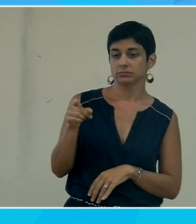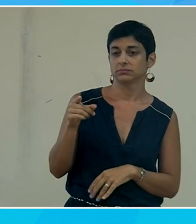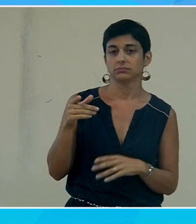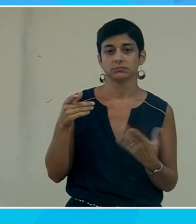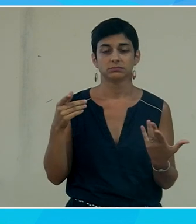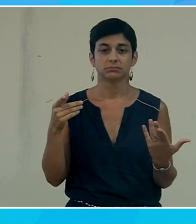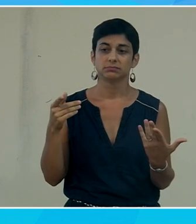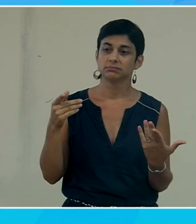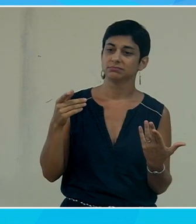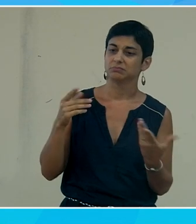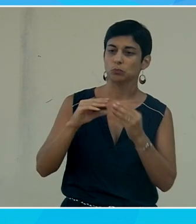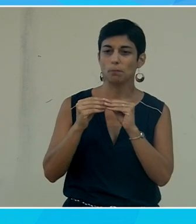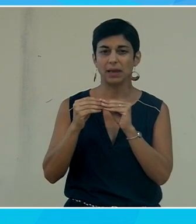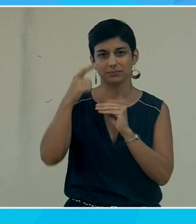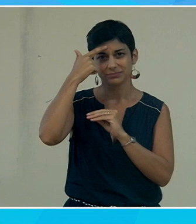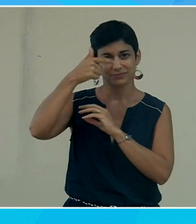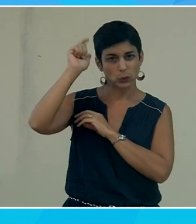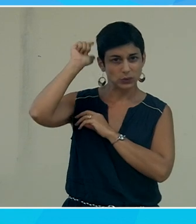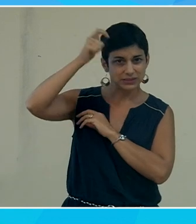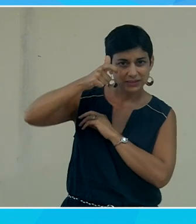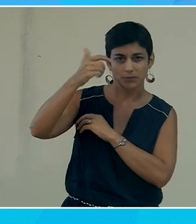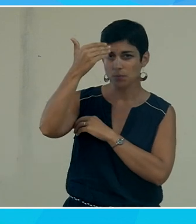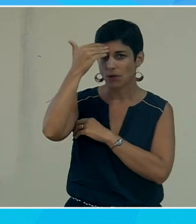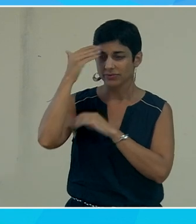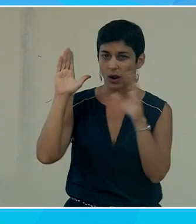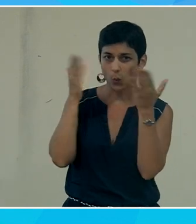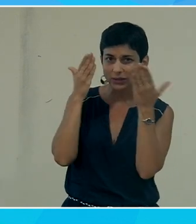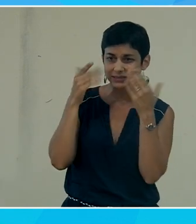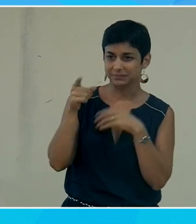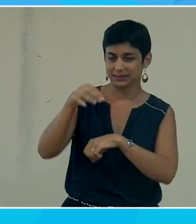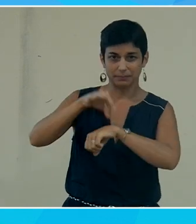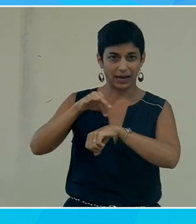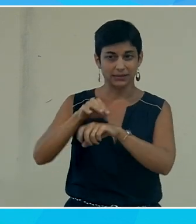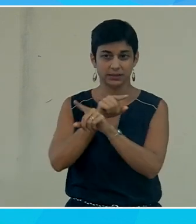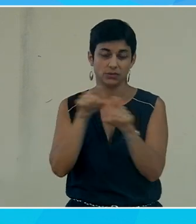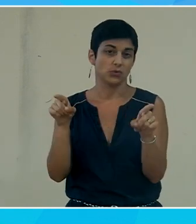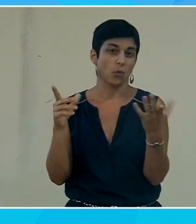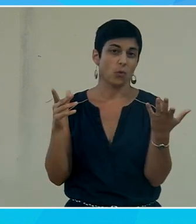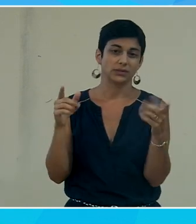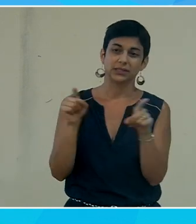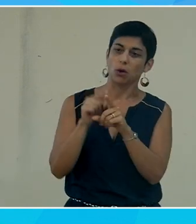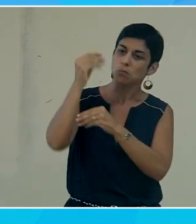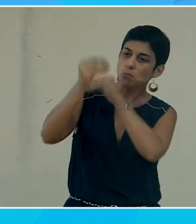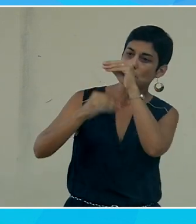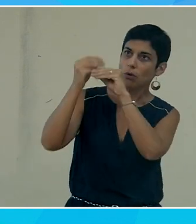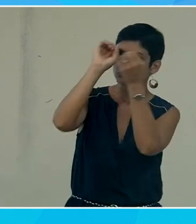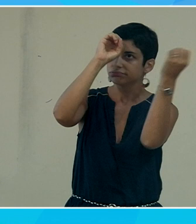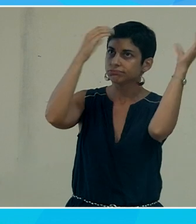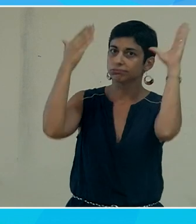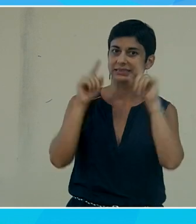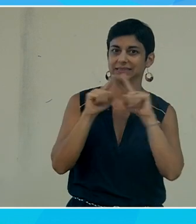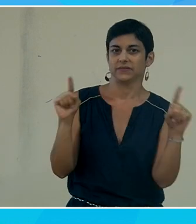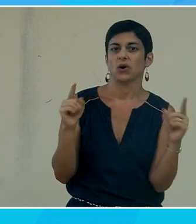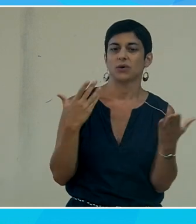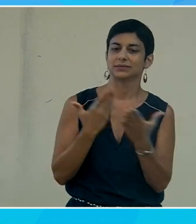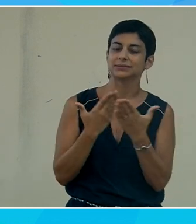soit maladie cognitive mentale ou problématique d'autisme parce que c'est pas une maladie c'est plus une vision du monde différente en fait et c'est